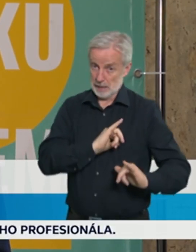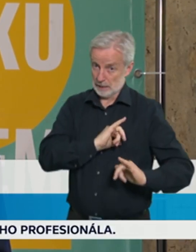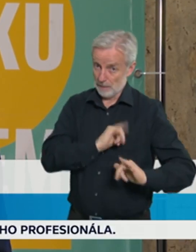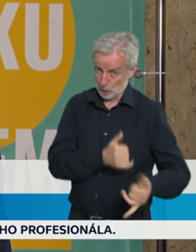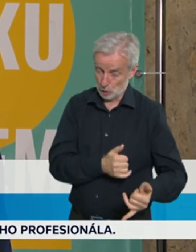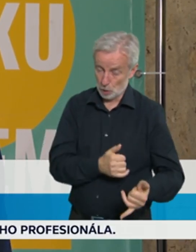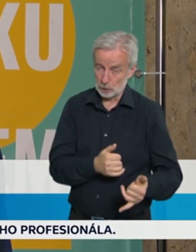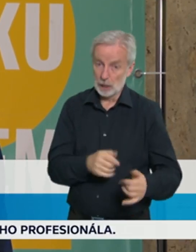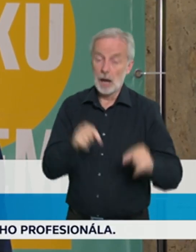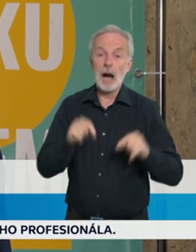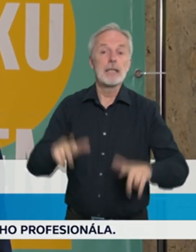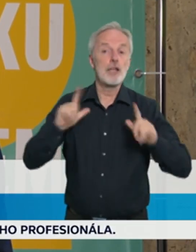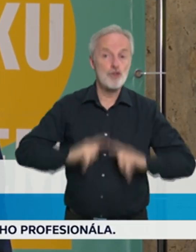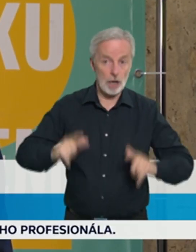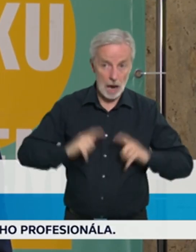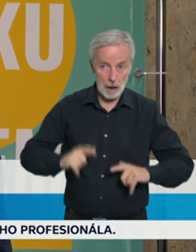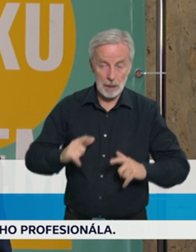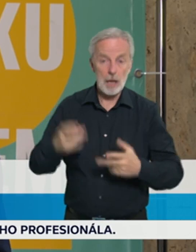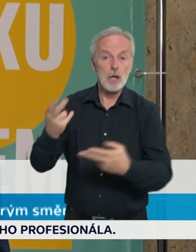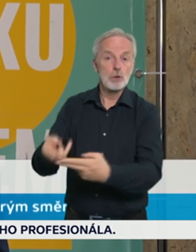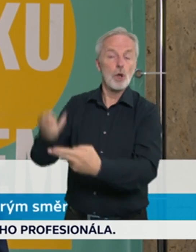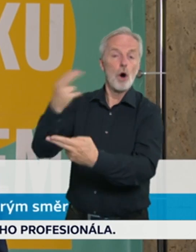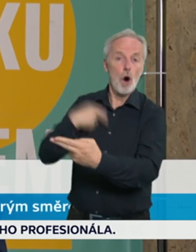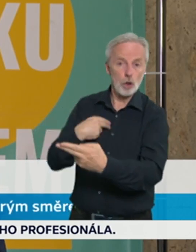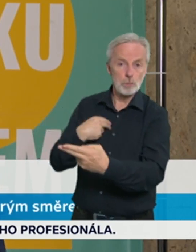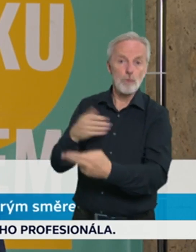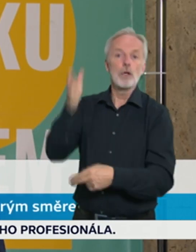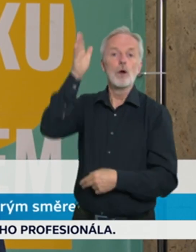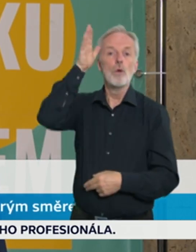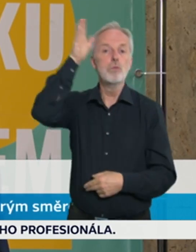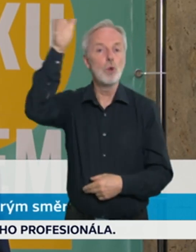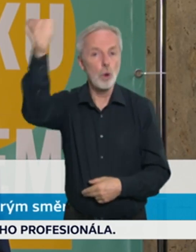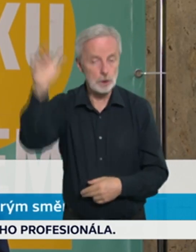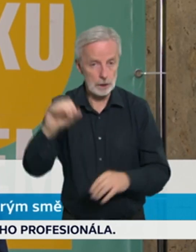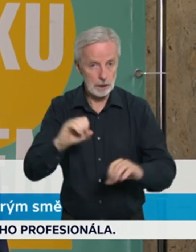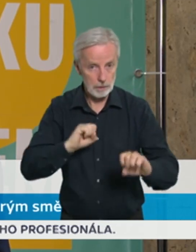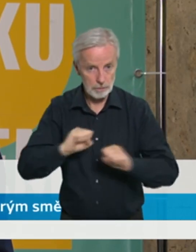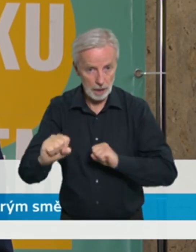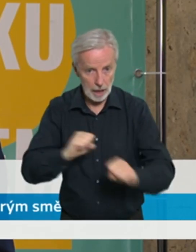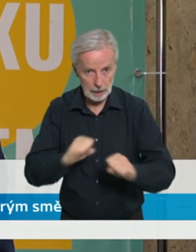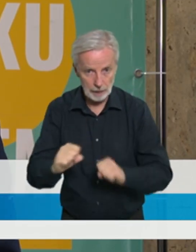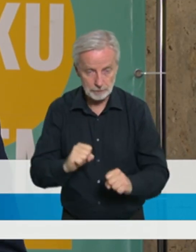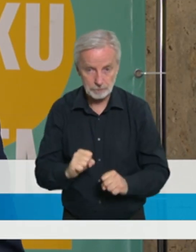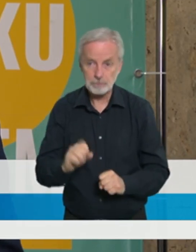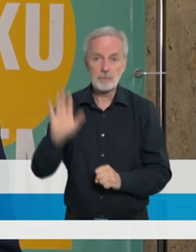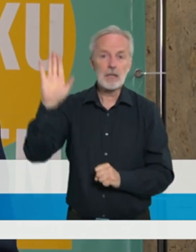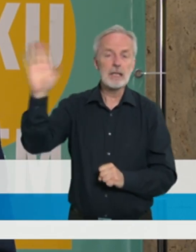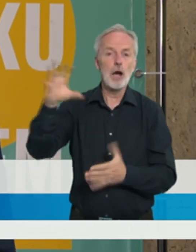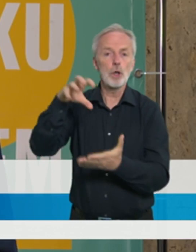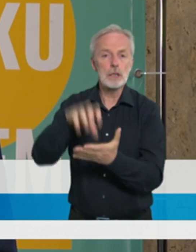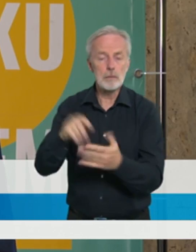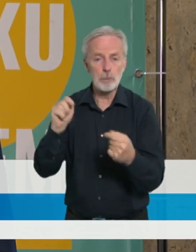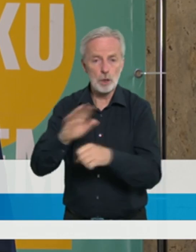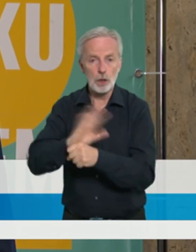stanovisko budoucí vládní koalice a jejich anti-covid týmu, je zkrácení